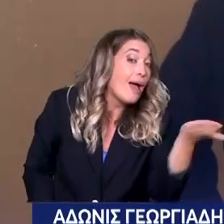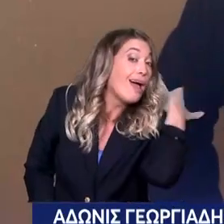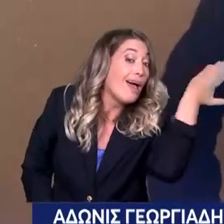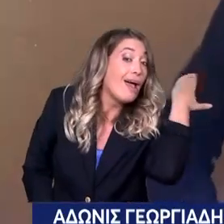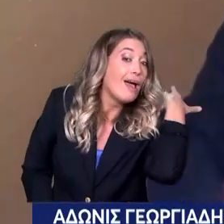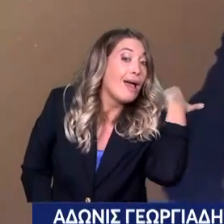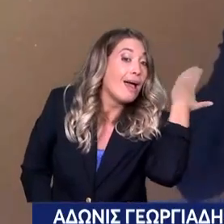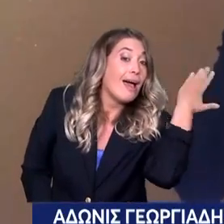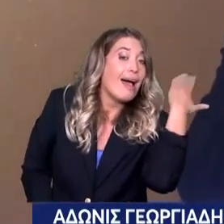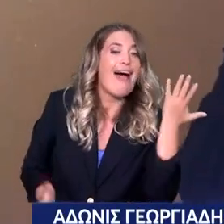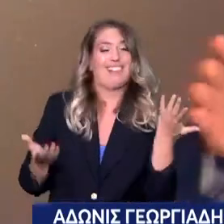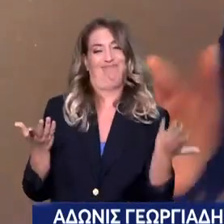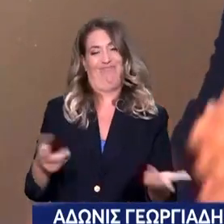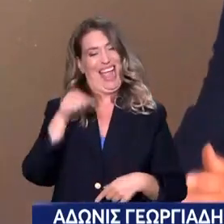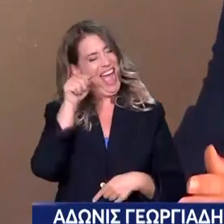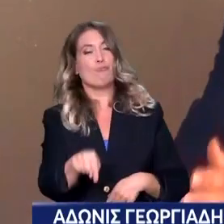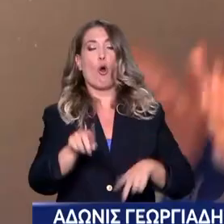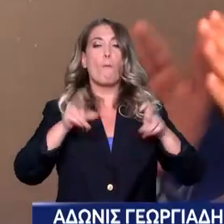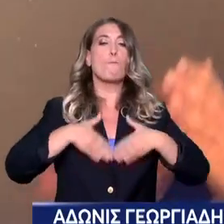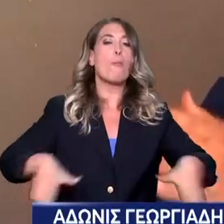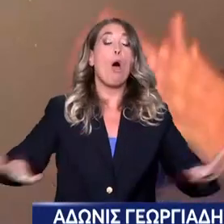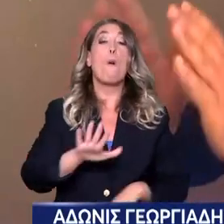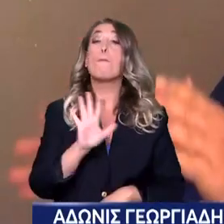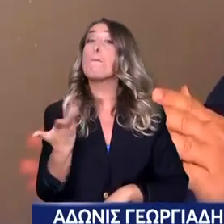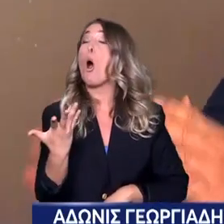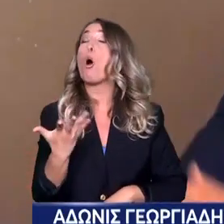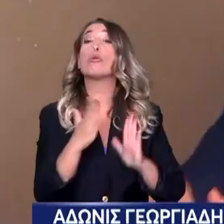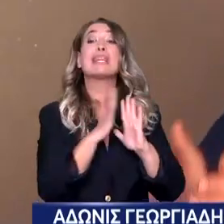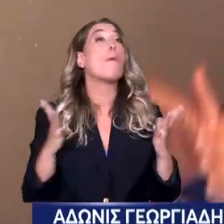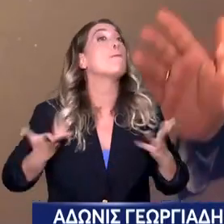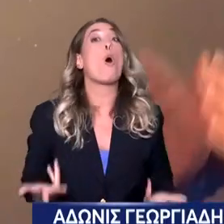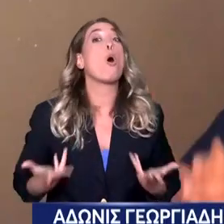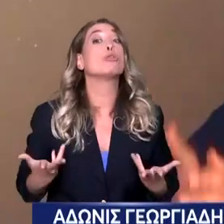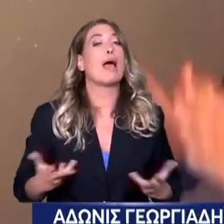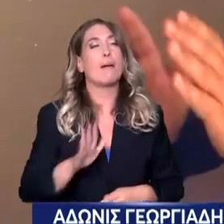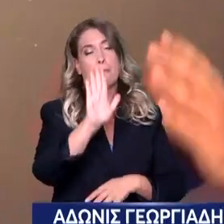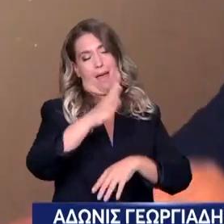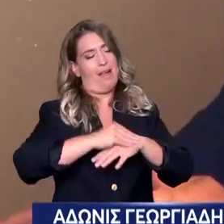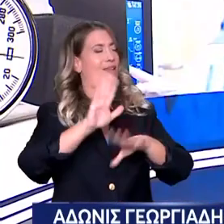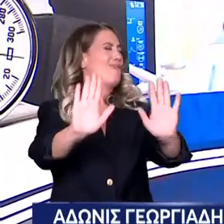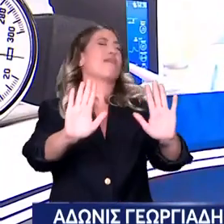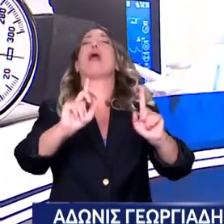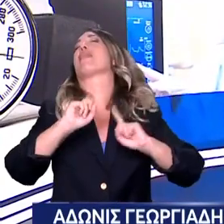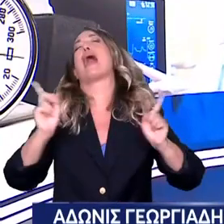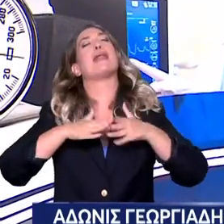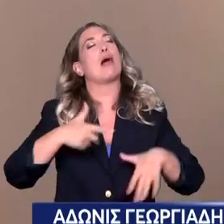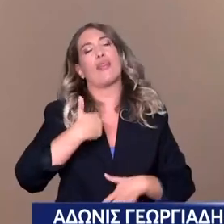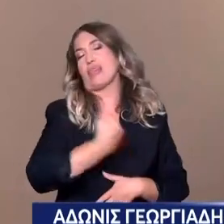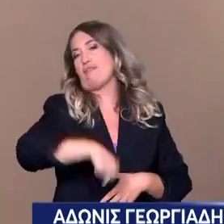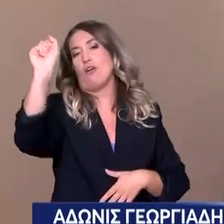ένα λεπτό Άρα εκείνη η προπαγάνδα Η προπαγάνδα είναι Δεν είναι προπαγάνδα Διαφωνώ